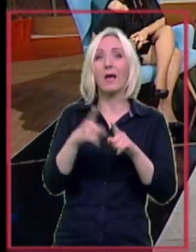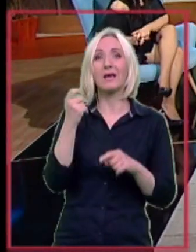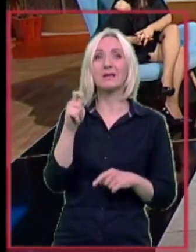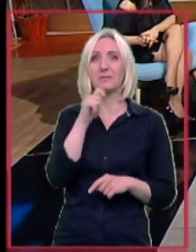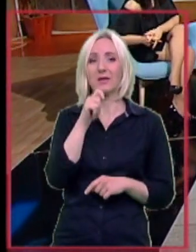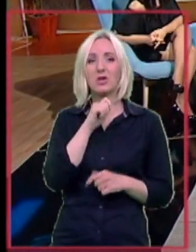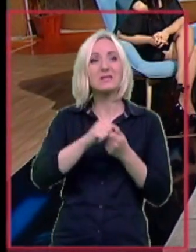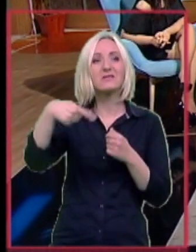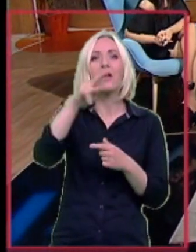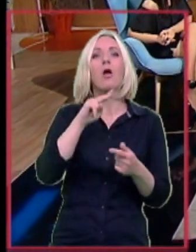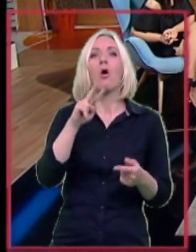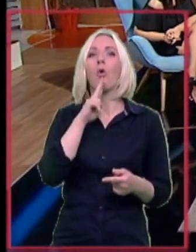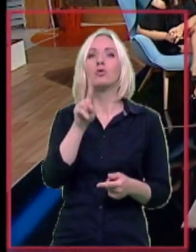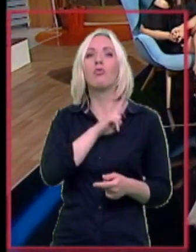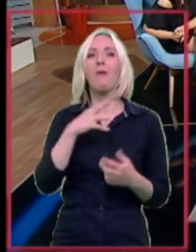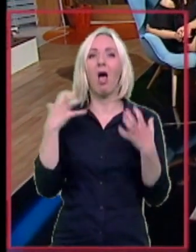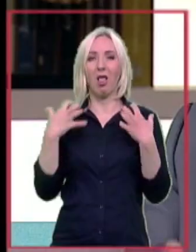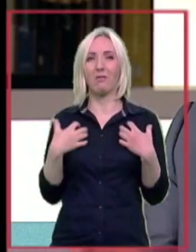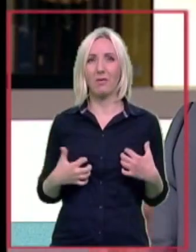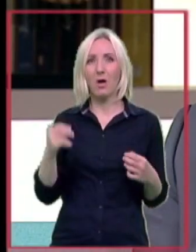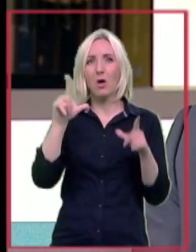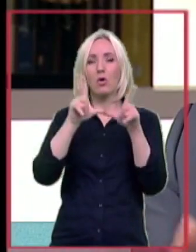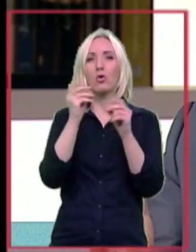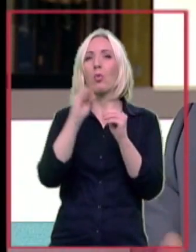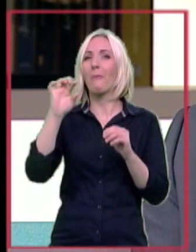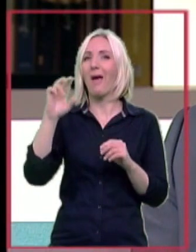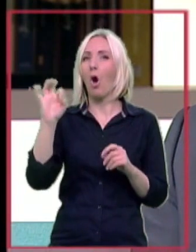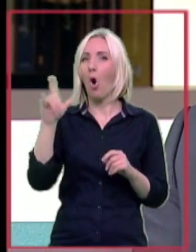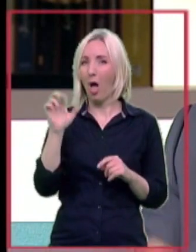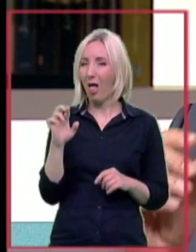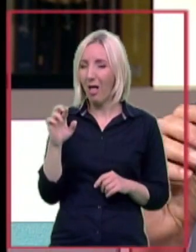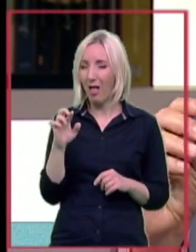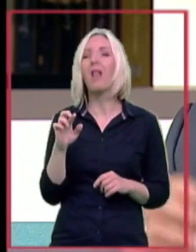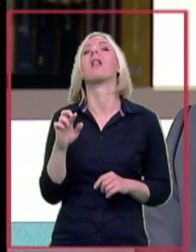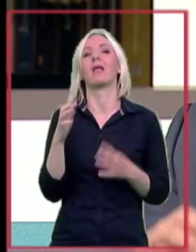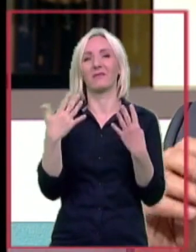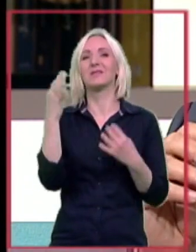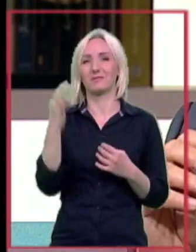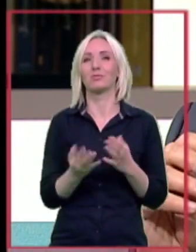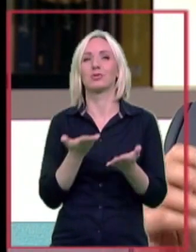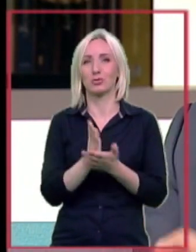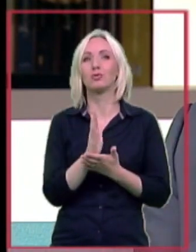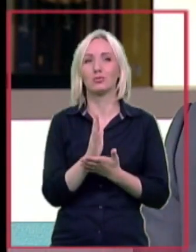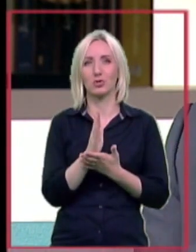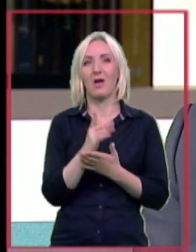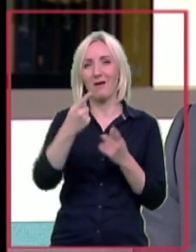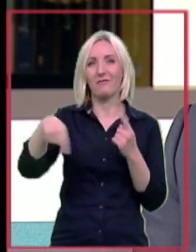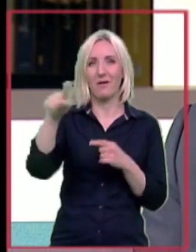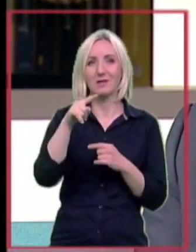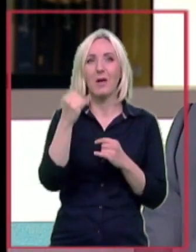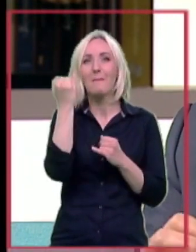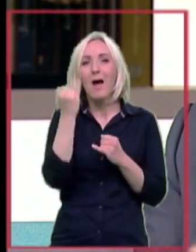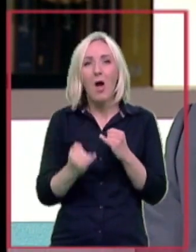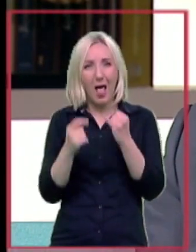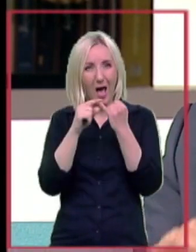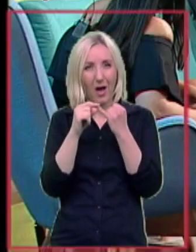su preleželi i rubeoli imaju veće šanse da dobiju. Rubeole, jel? Da, dok 50% slučaje su našli u toj maloj koščici i